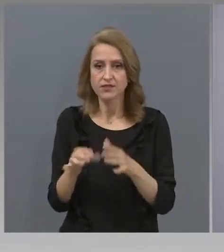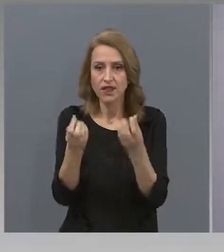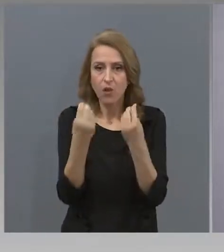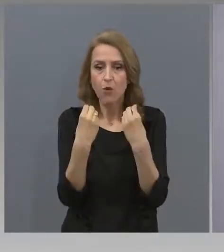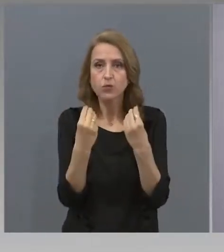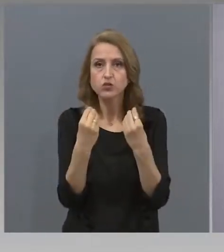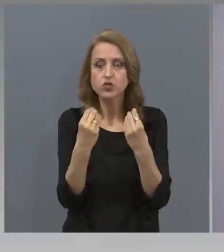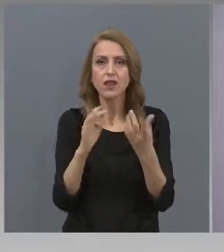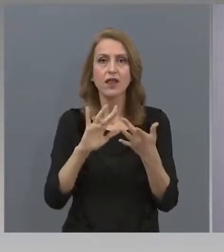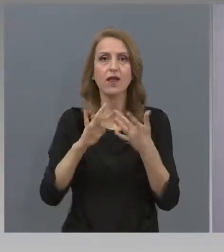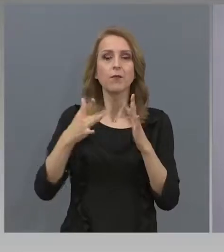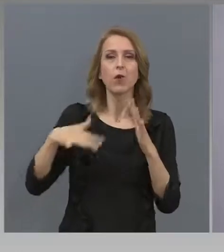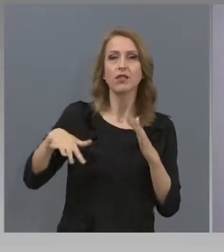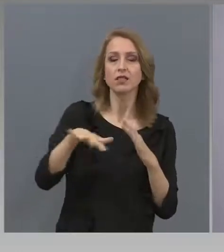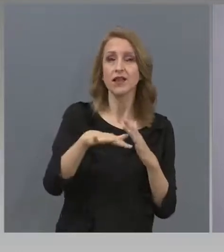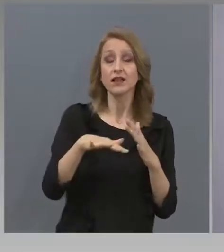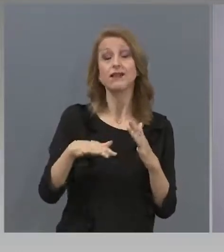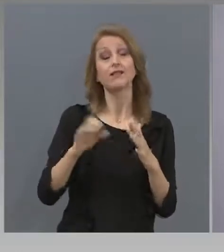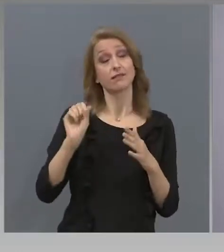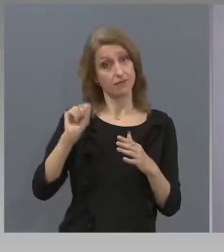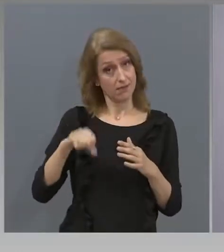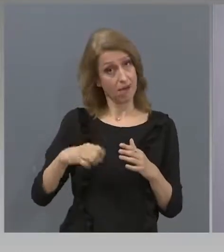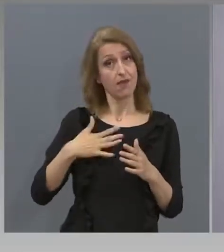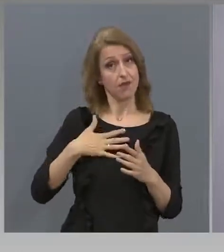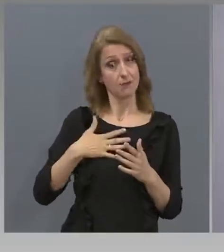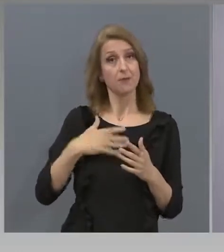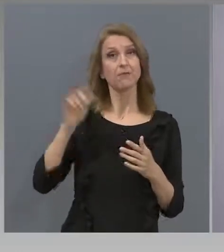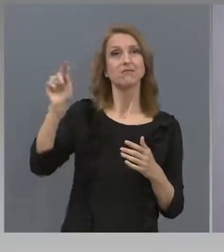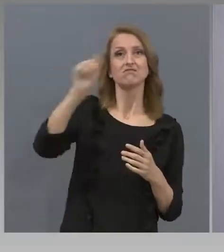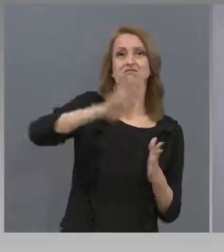Имаме информация по области. В момента не съм готов да ви я представя.